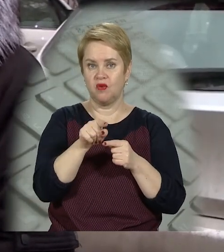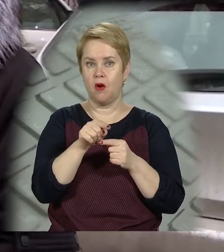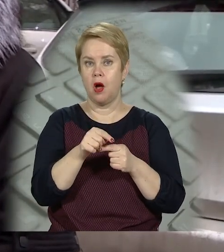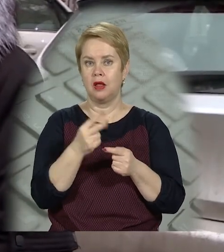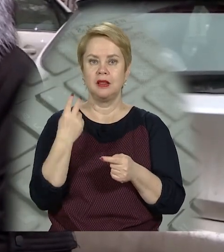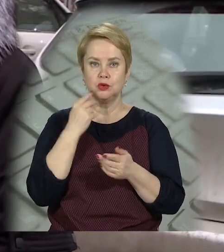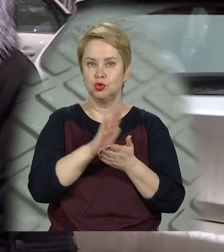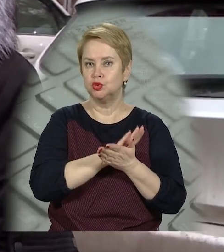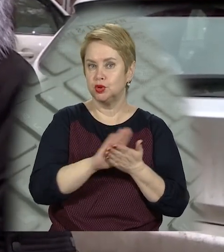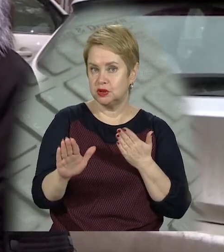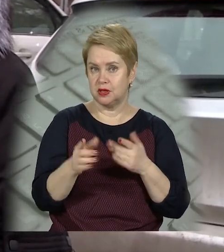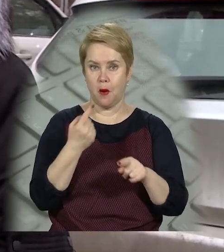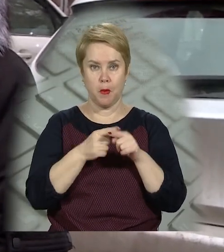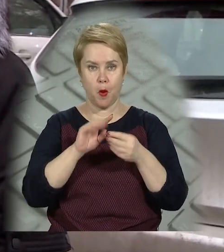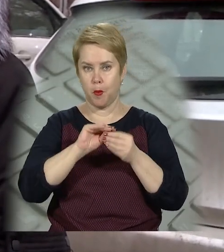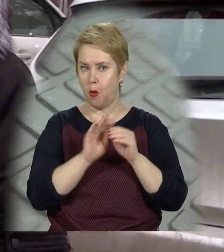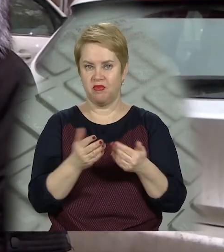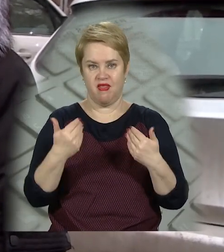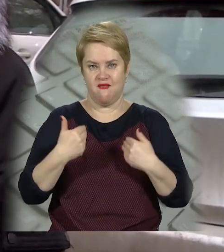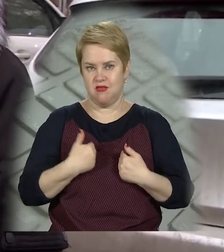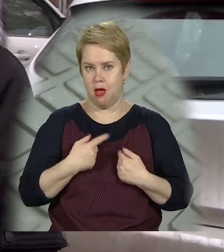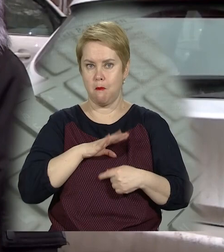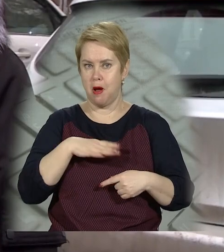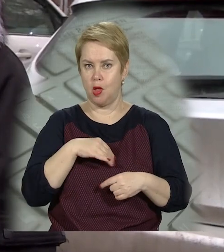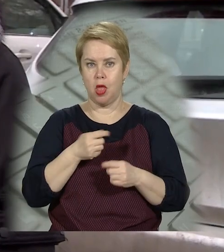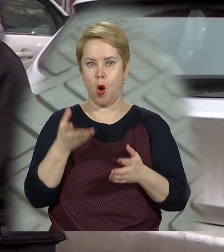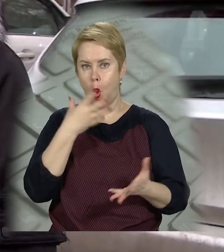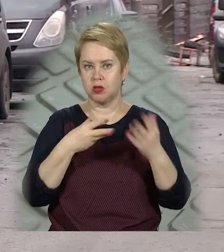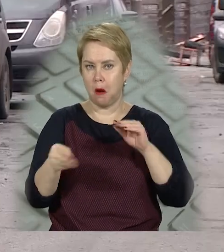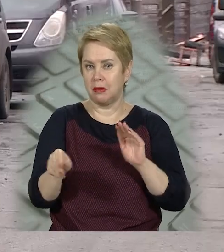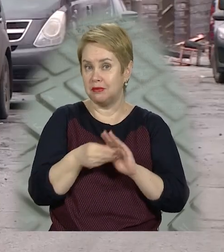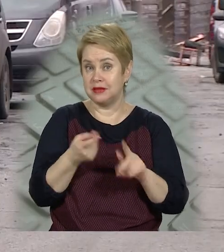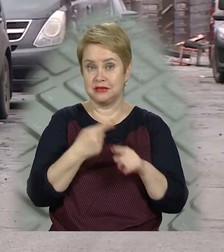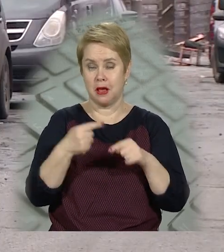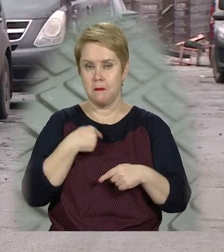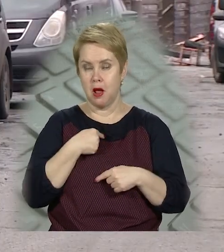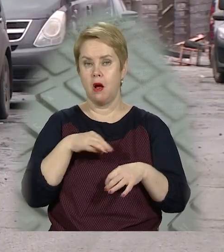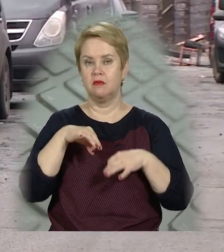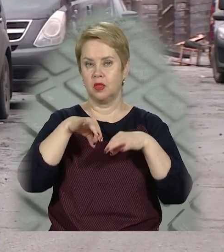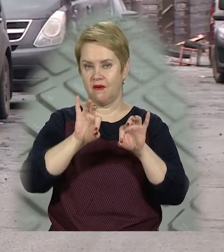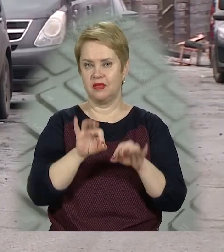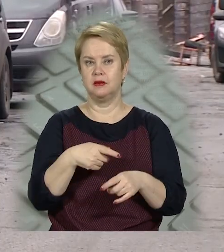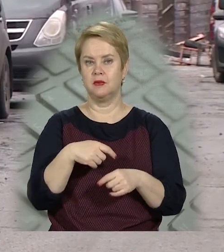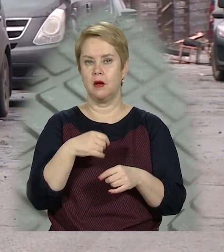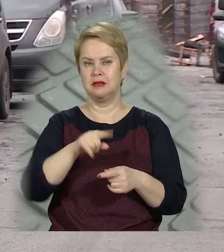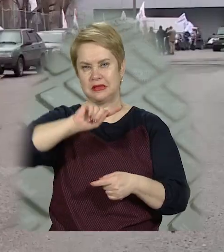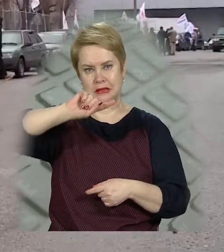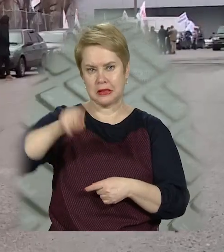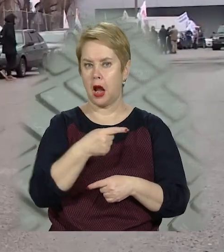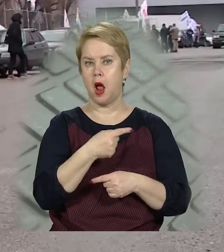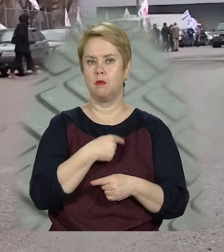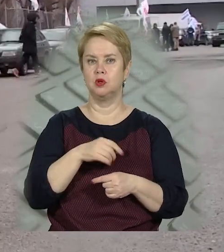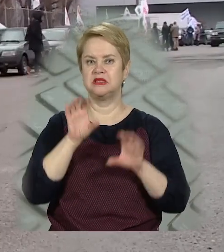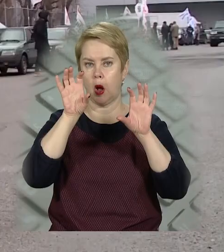розмитненим та чистим. Проблема не в нас, ми не контрабандисти. Учасники автопробігу наголошують їхні вимоги